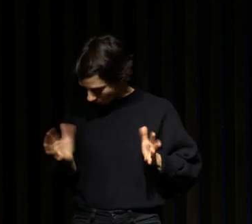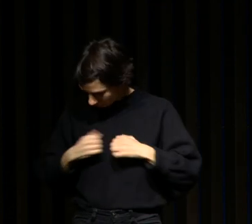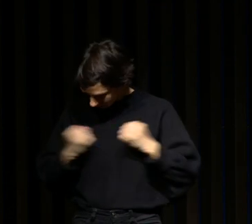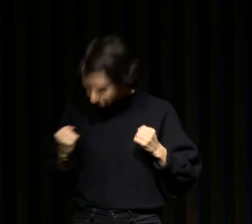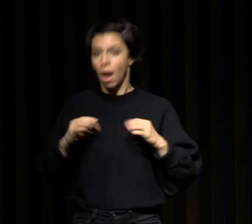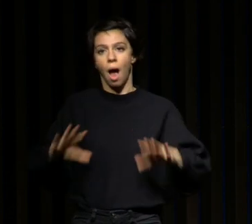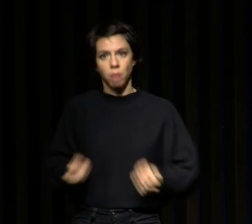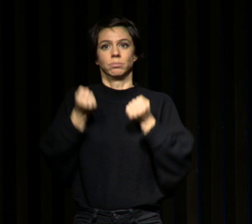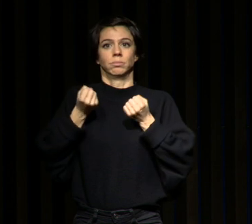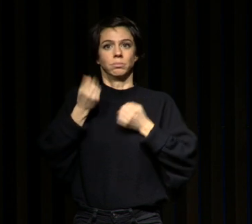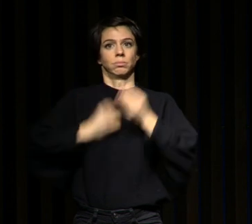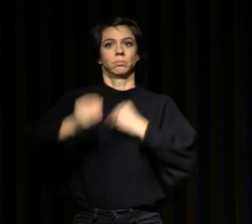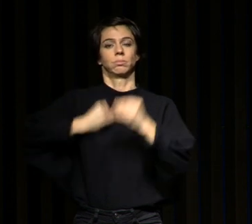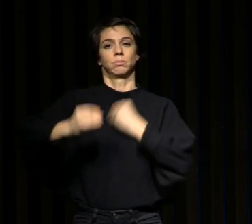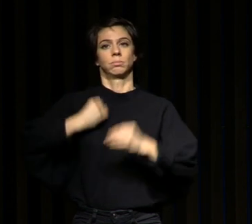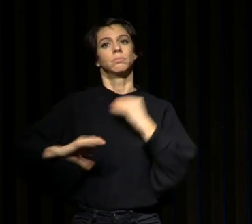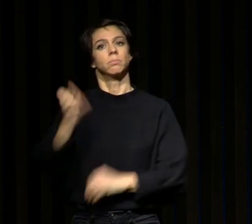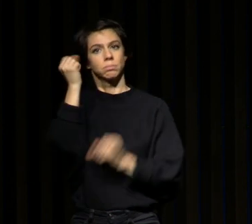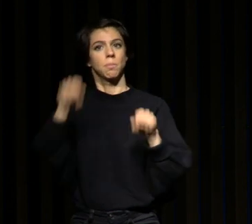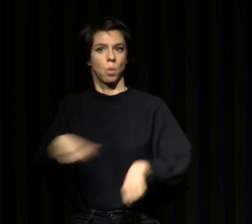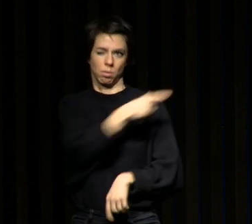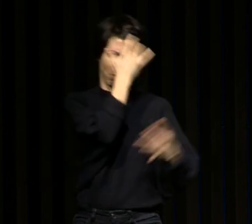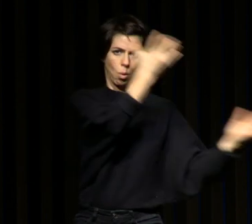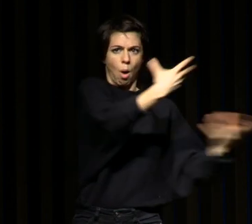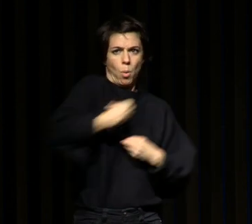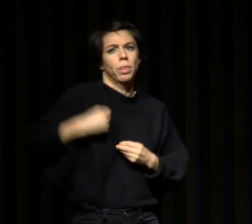vous l'avez peut-être vu dans les médias parce que fort heureusement